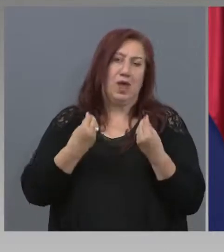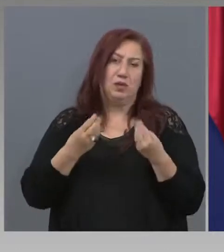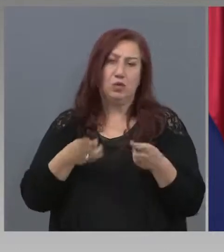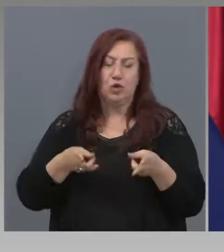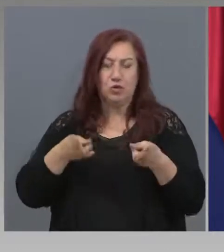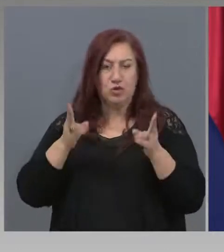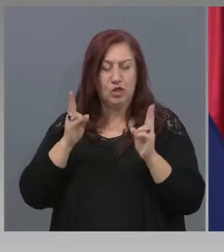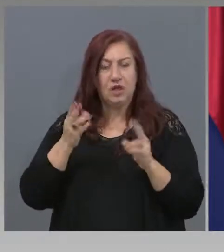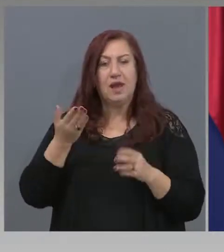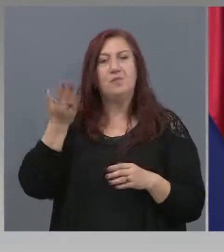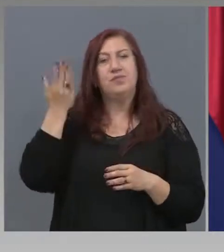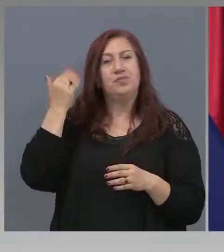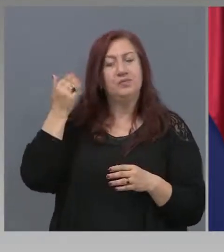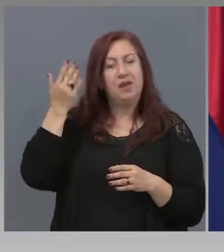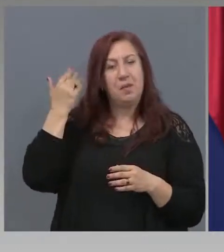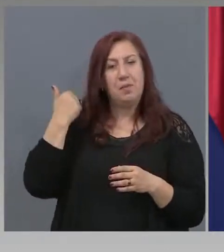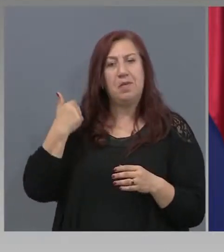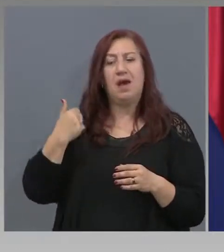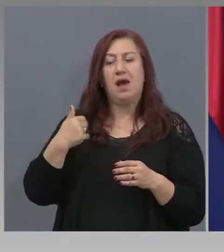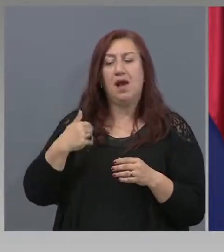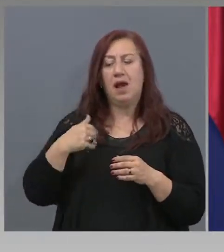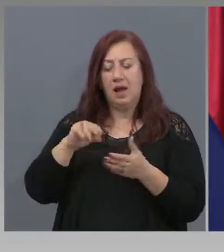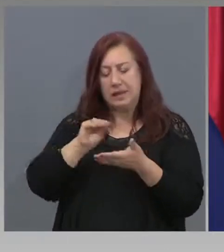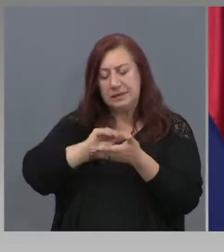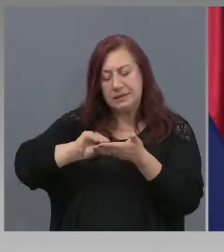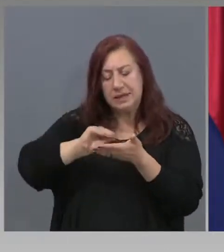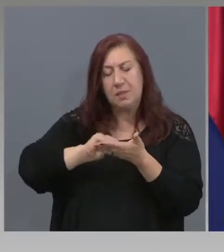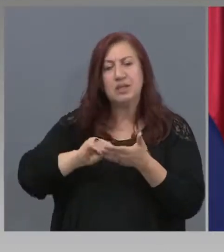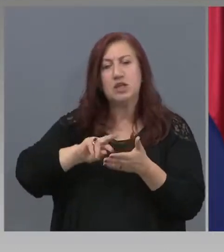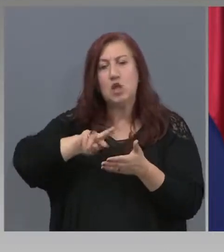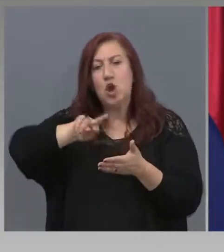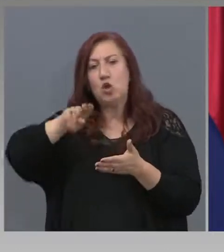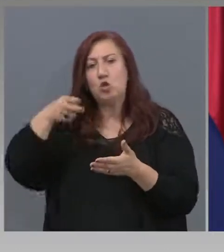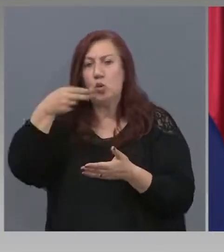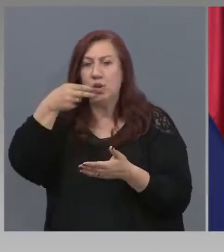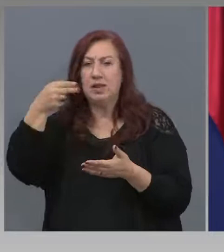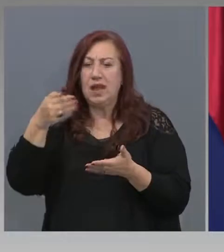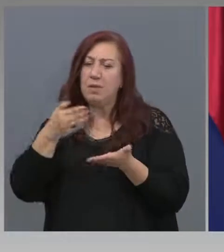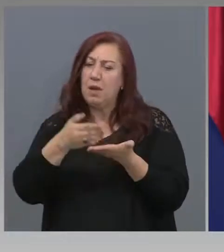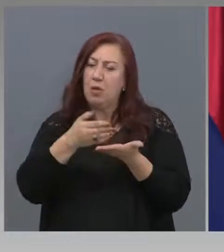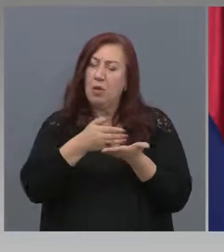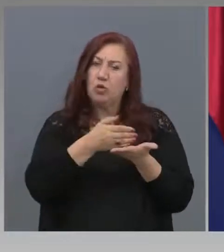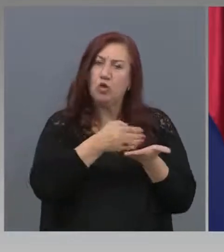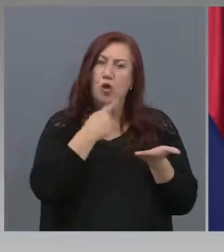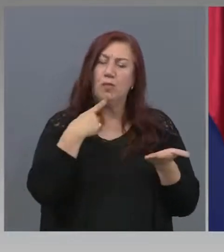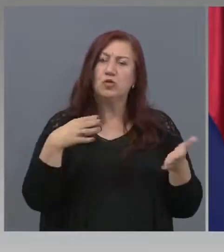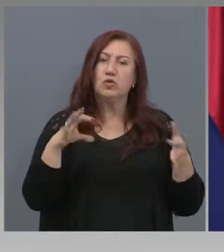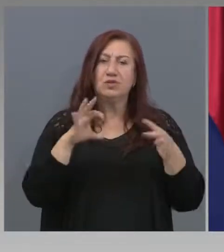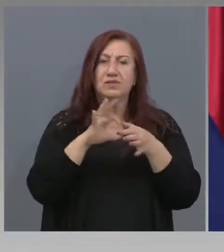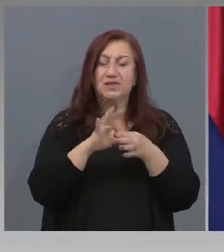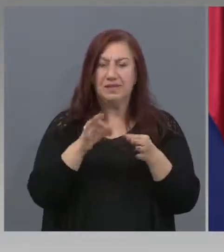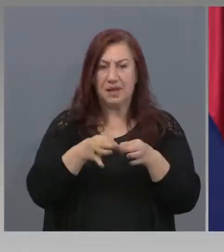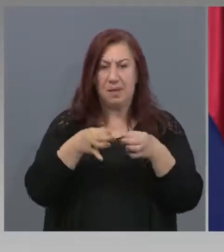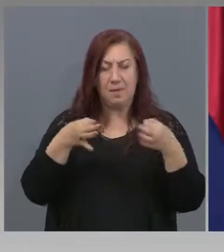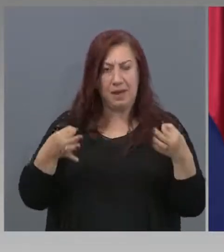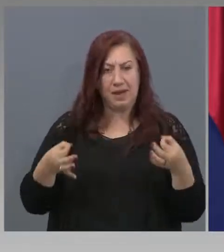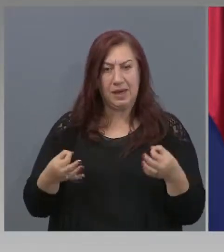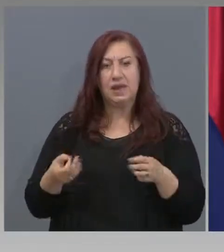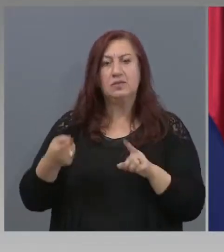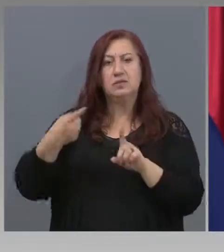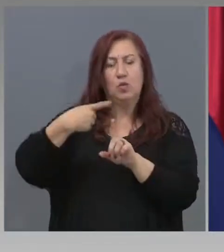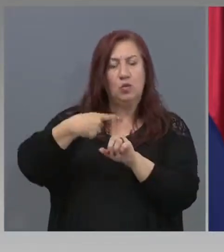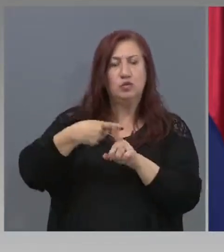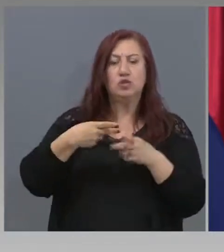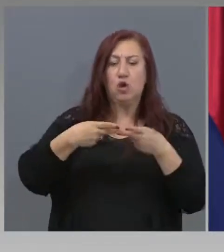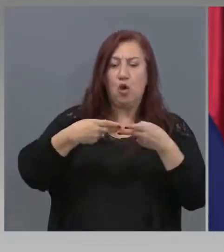Бяха детализирани и други теми, включително свързани с мерките, които се либерализират, включително и с отваряне